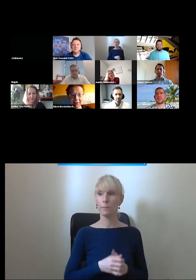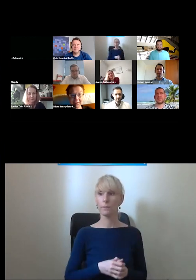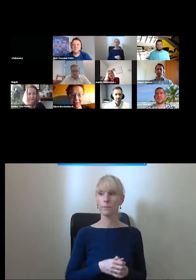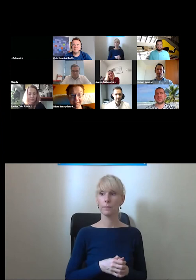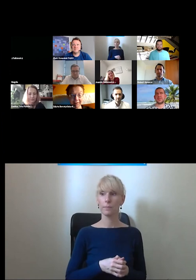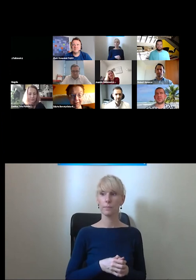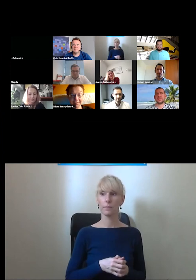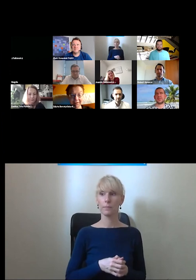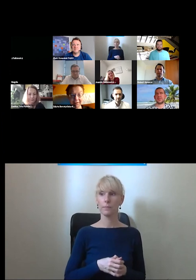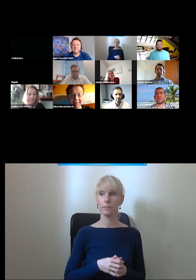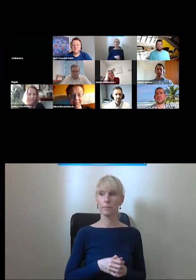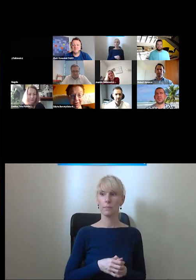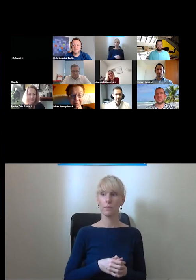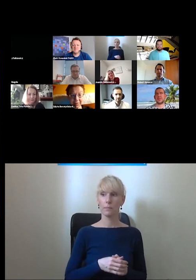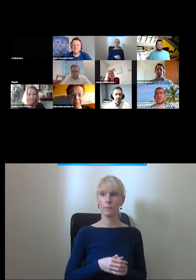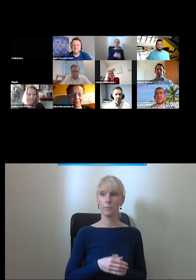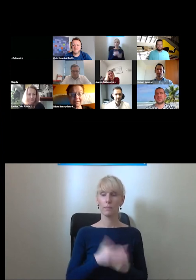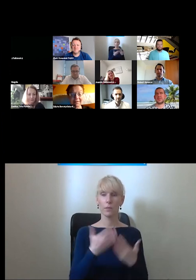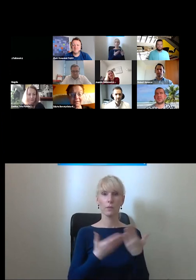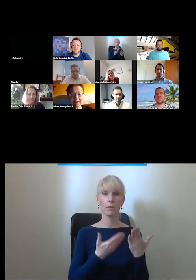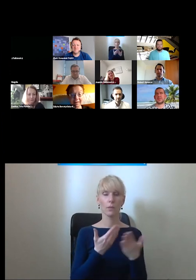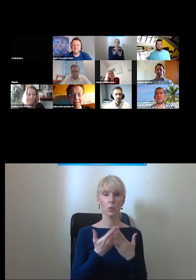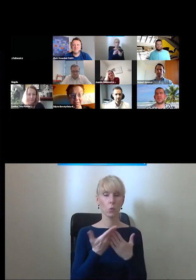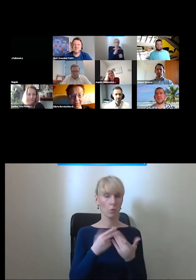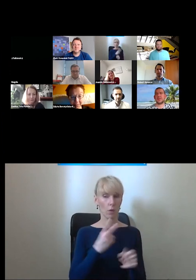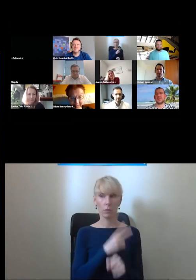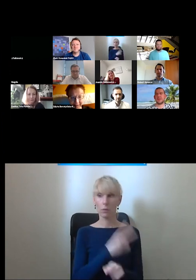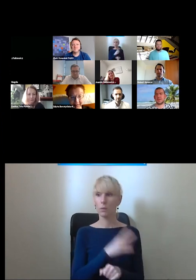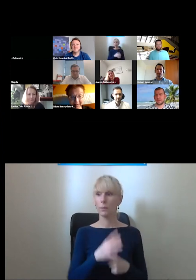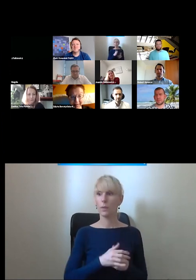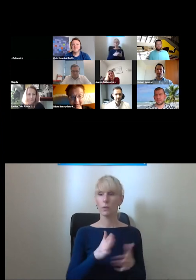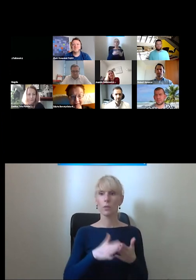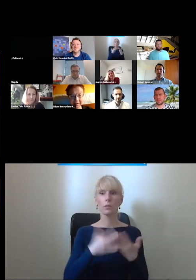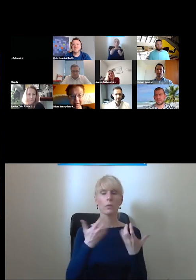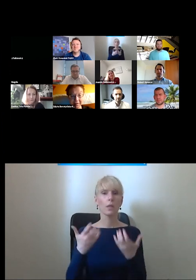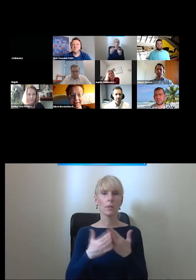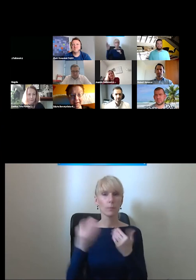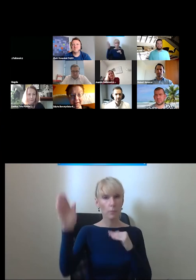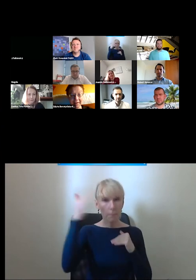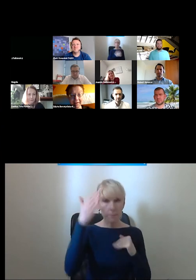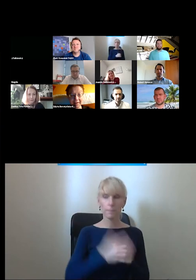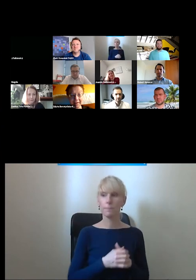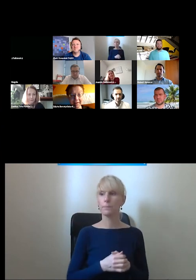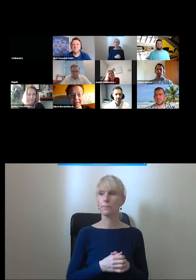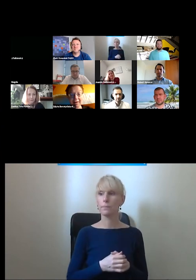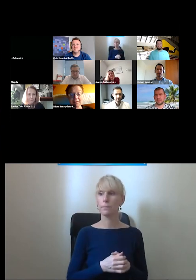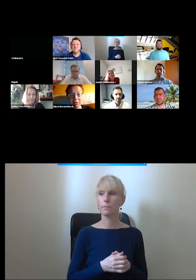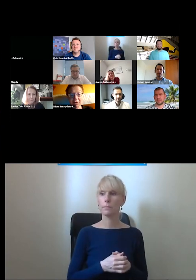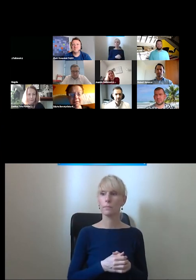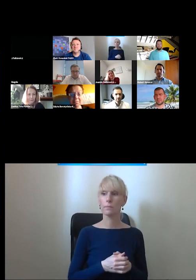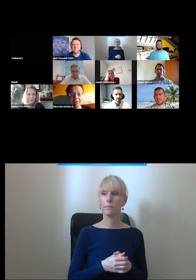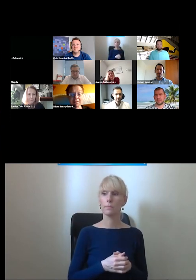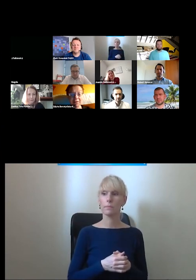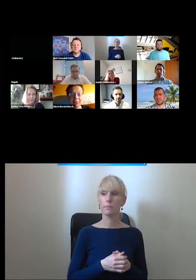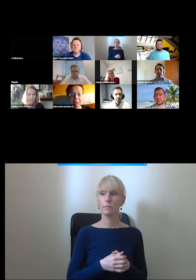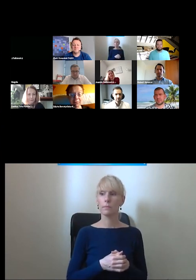stronie naszej internetowej zakładce dostępność więc zachęcam do zapoznania się z nim no i